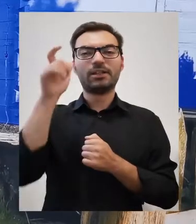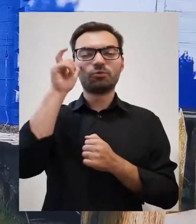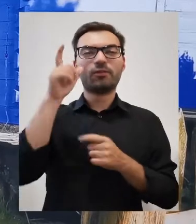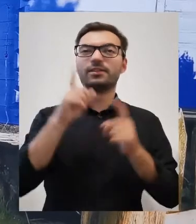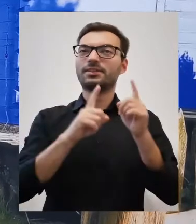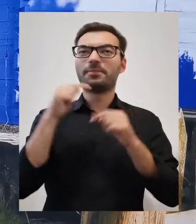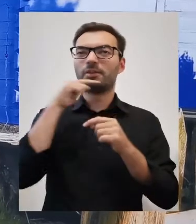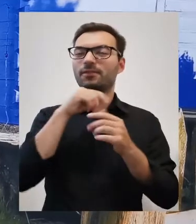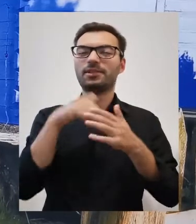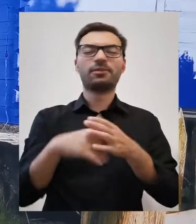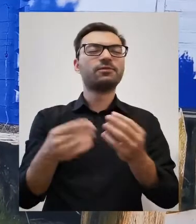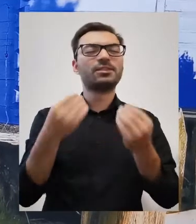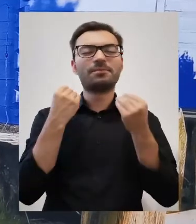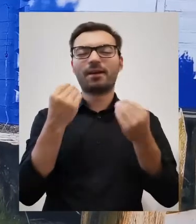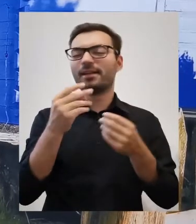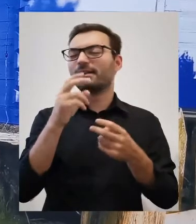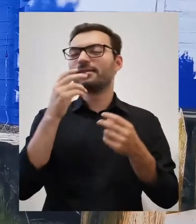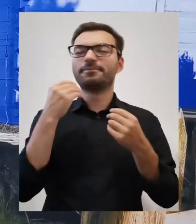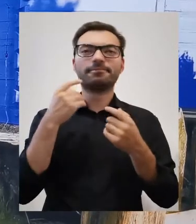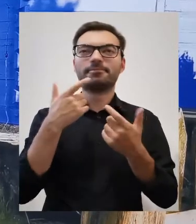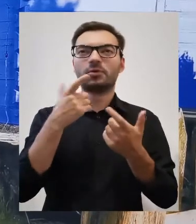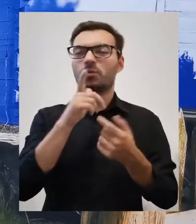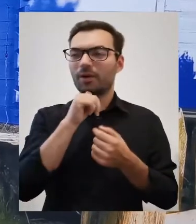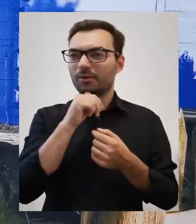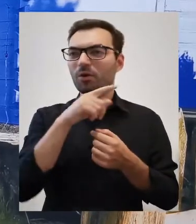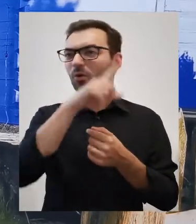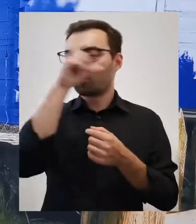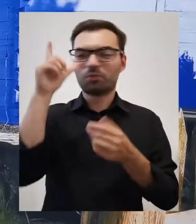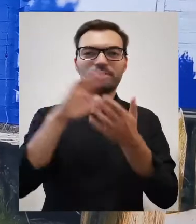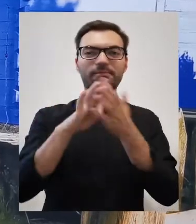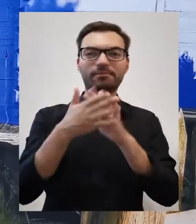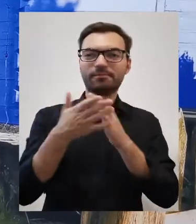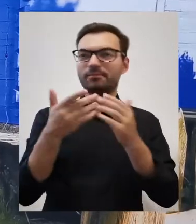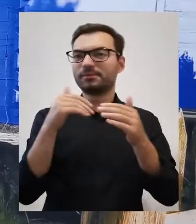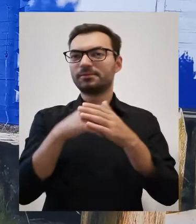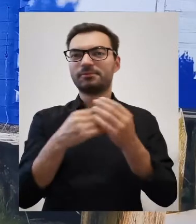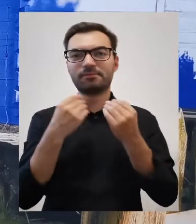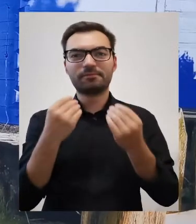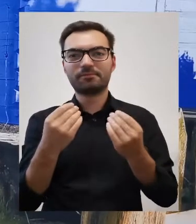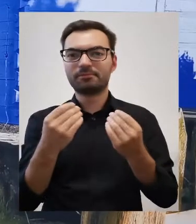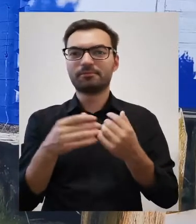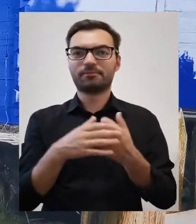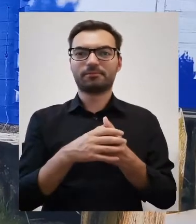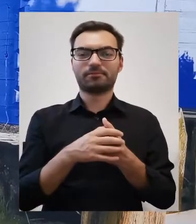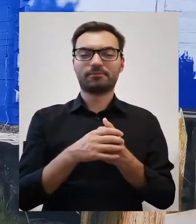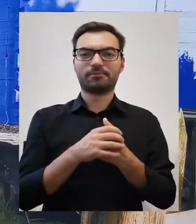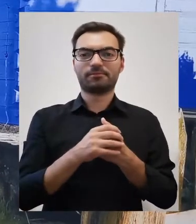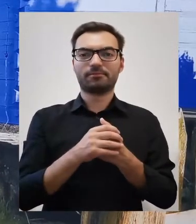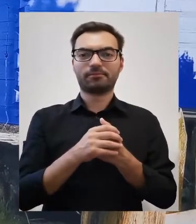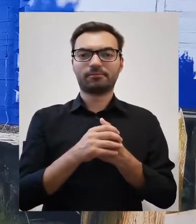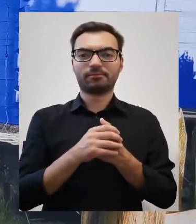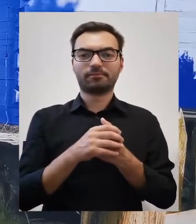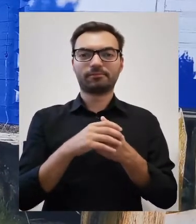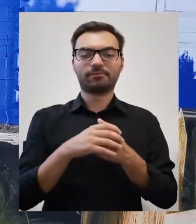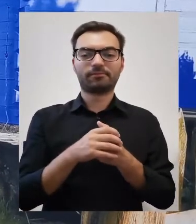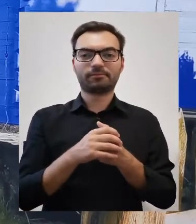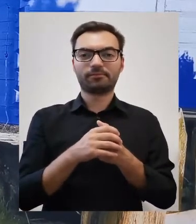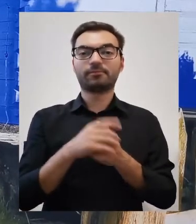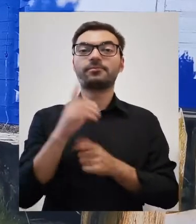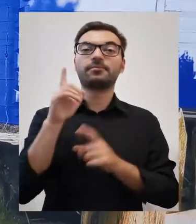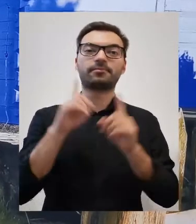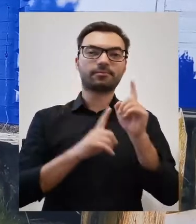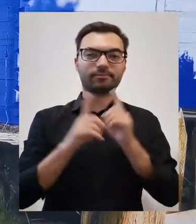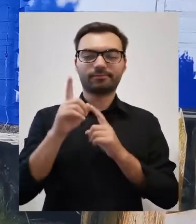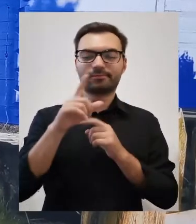fenomenalna, fantastyczna i ludzie potrafią być w związku z tym cudowni